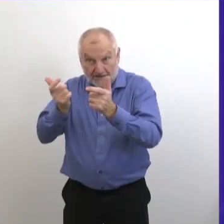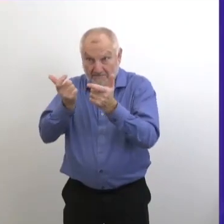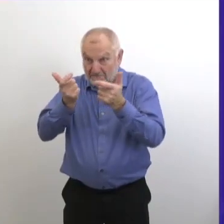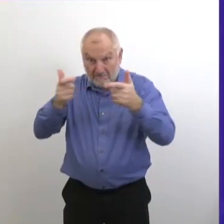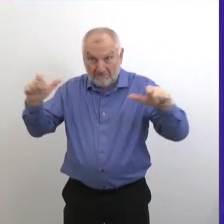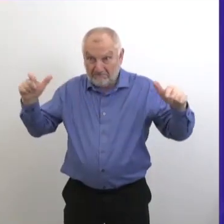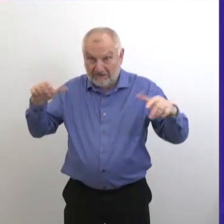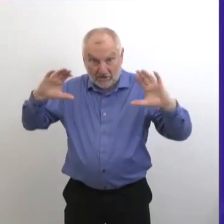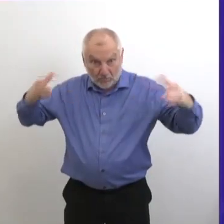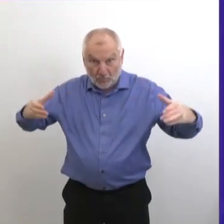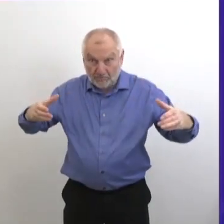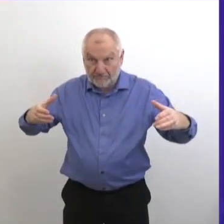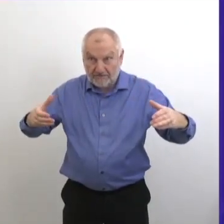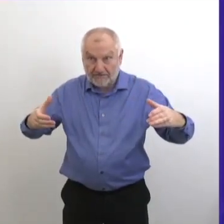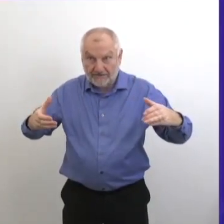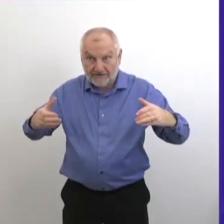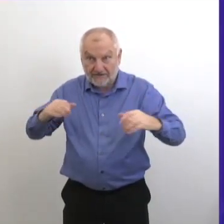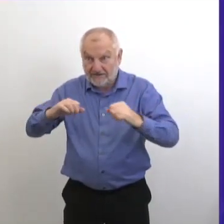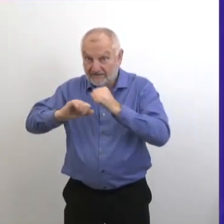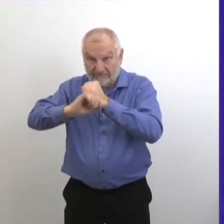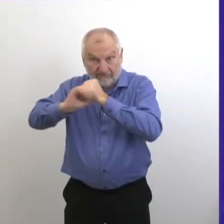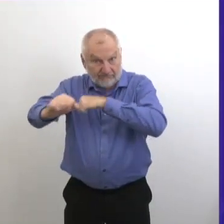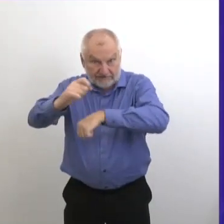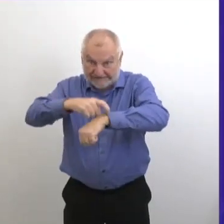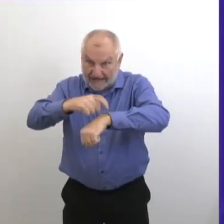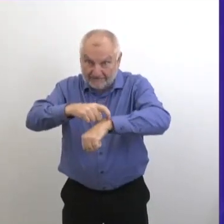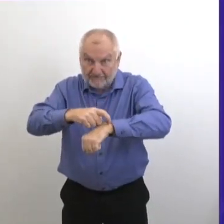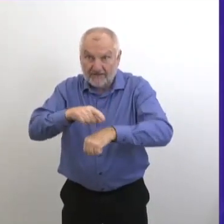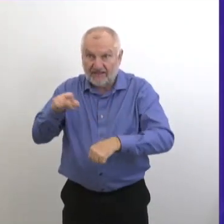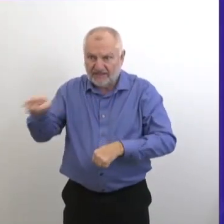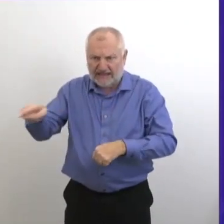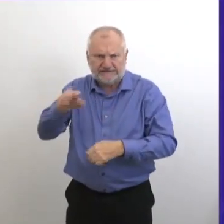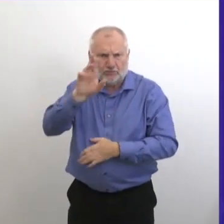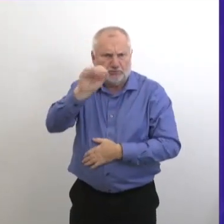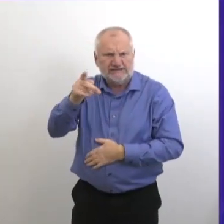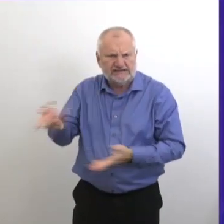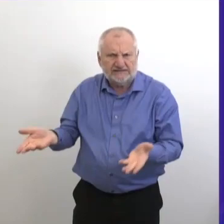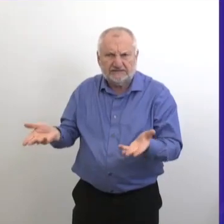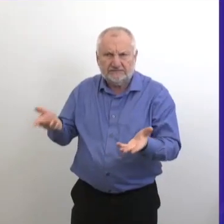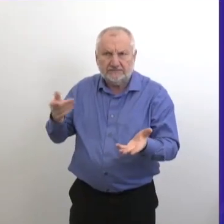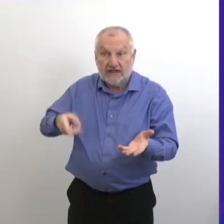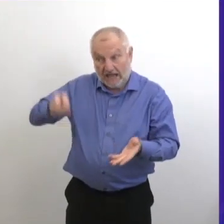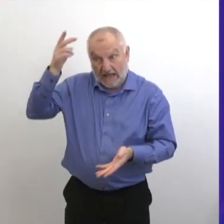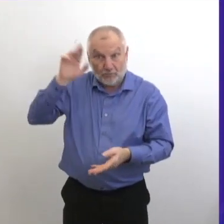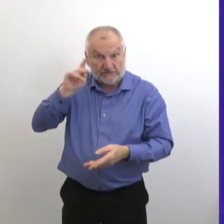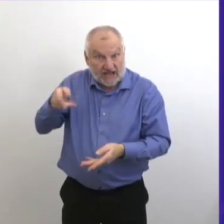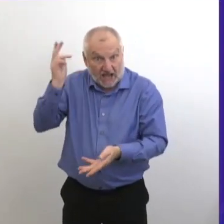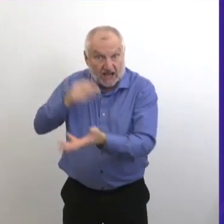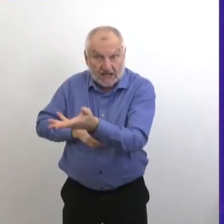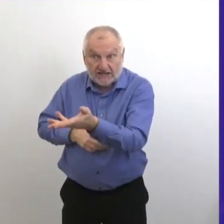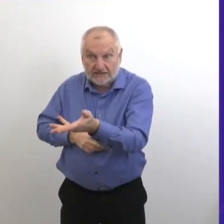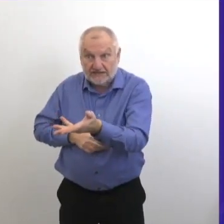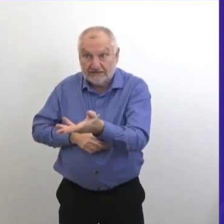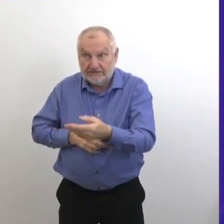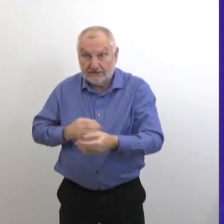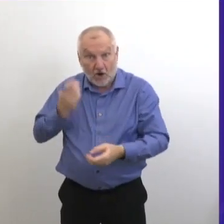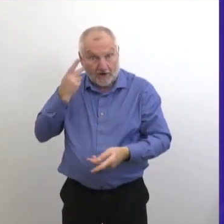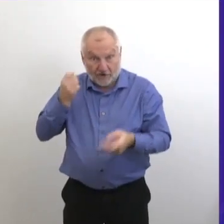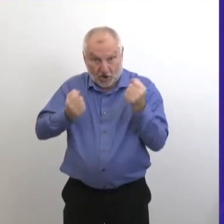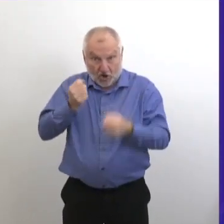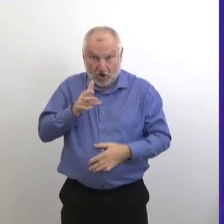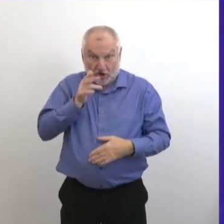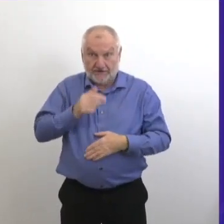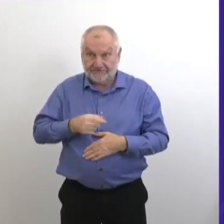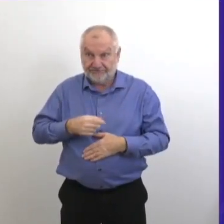bien, cela augmente la probabilité. Alors, certainement, si tout le monde restait dans la voiture pendant tout ce temps-là, et si les gens dans une voiture étaient seulement des gens qui habitent dans une